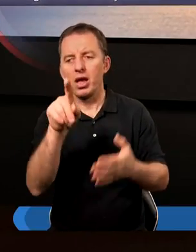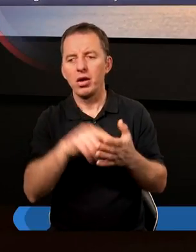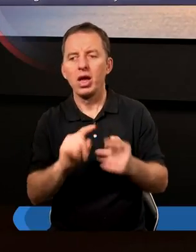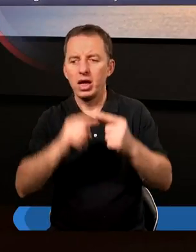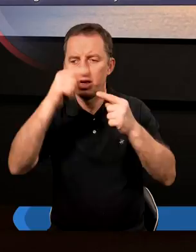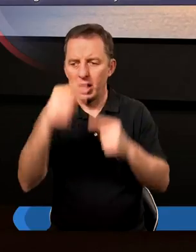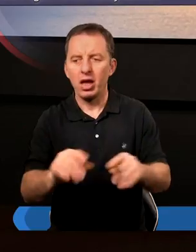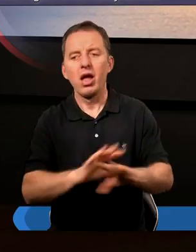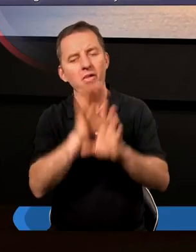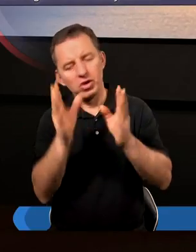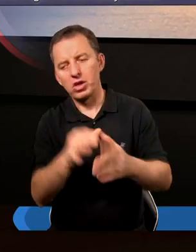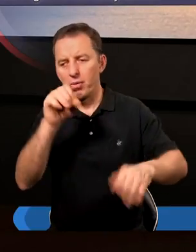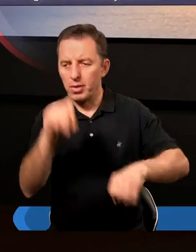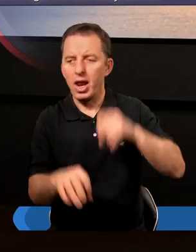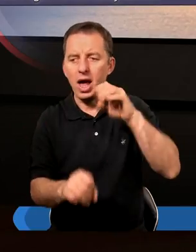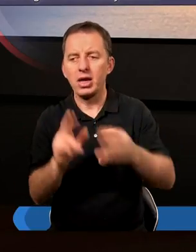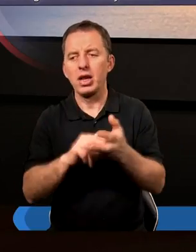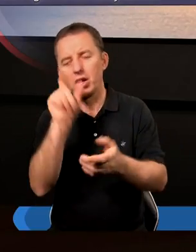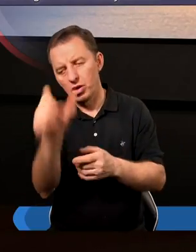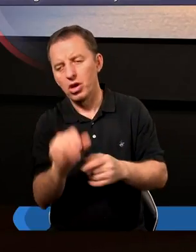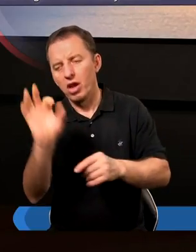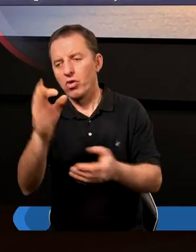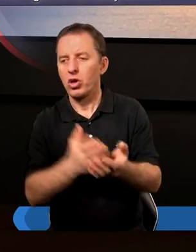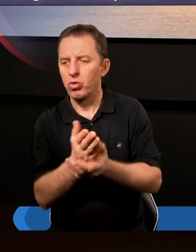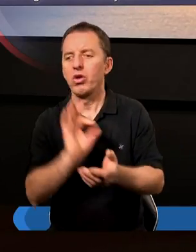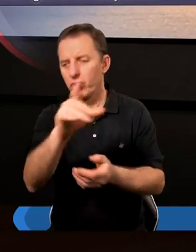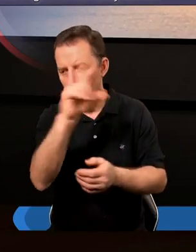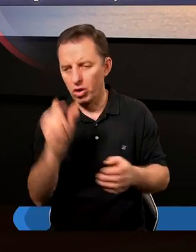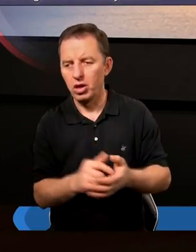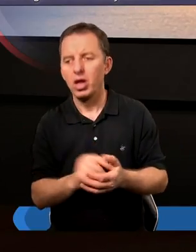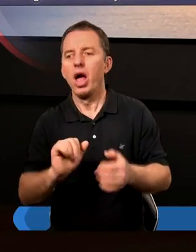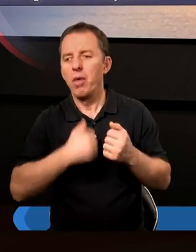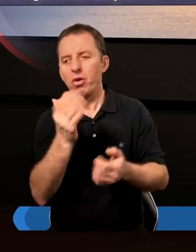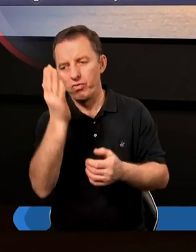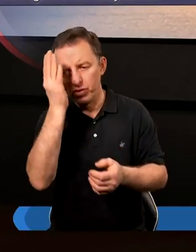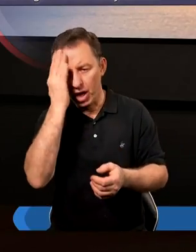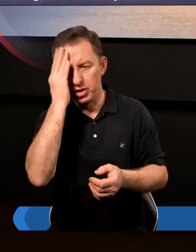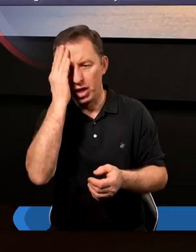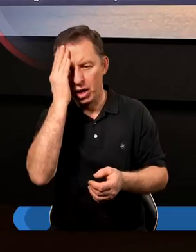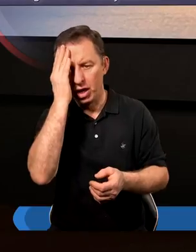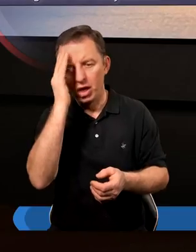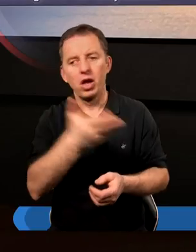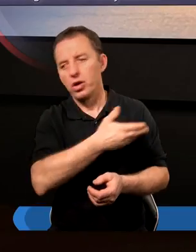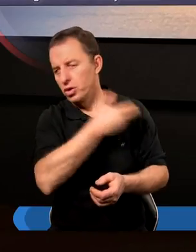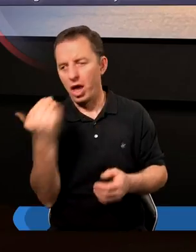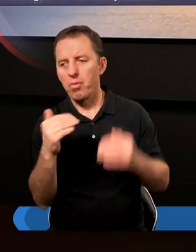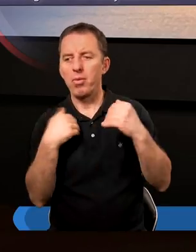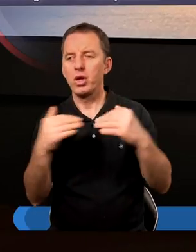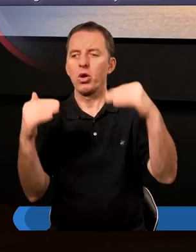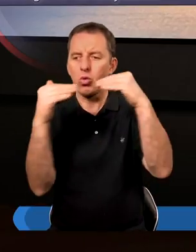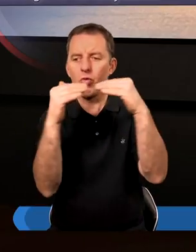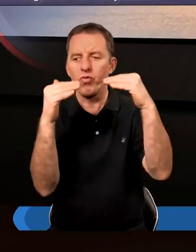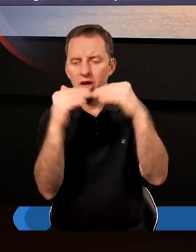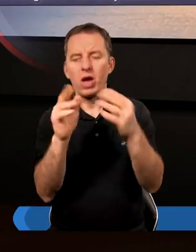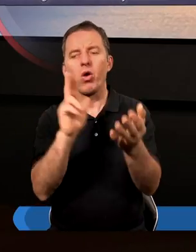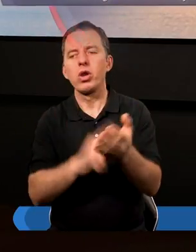razem ześlał wszystkie plagi moje na Ciebie i na Twoje sługi i na Twój lud, abyś wiedział, że nie ma mi równego